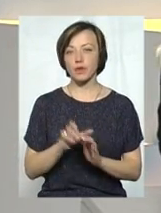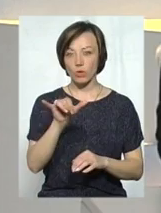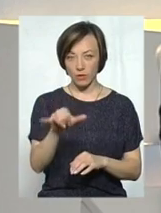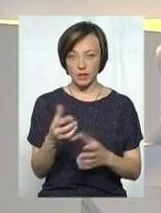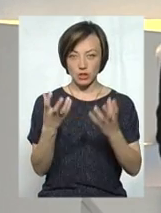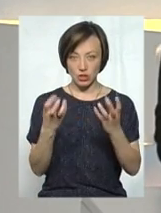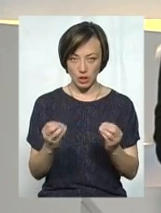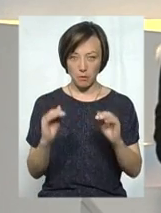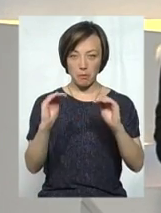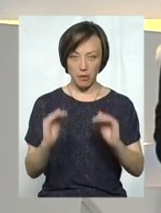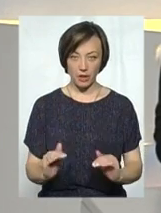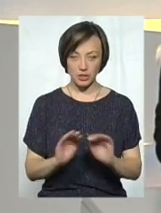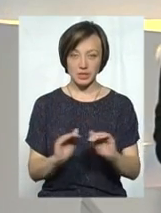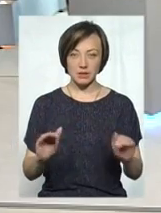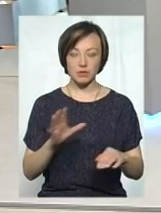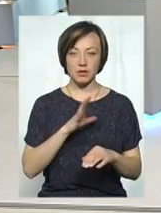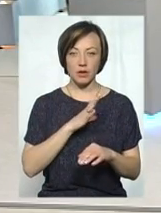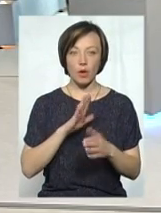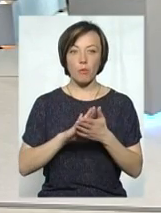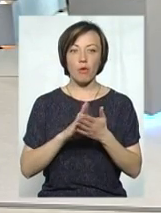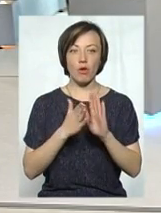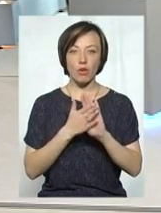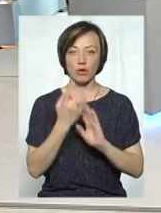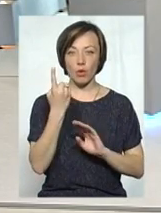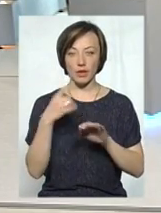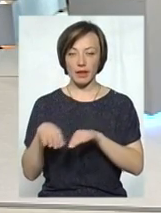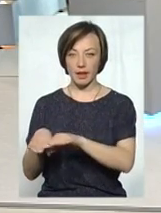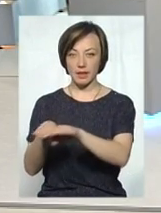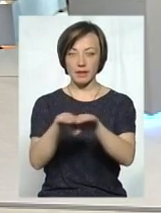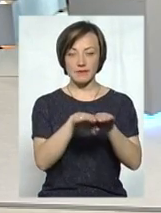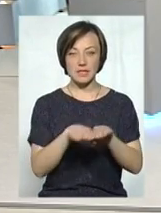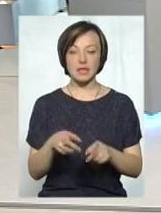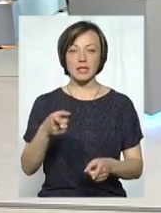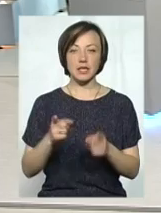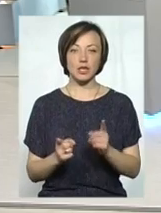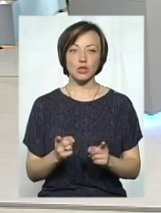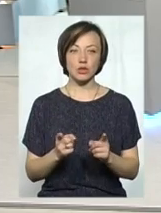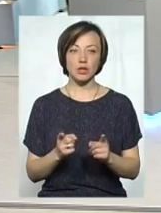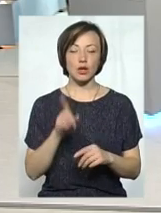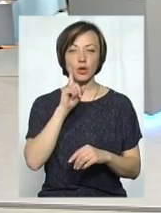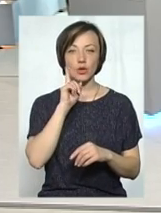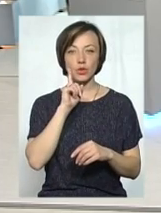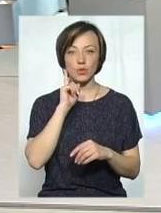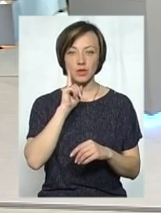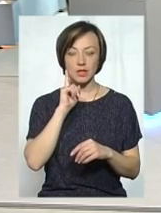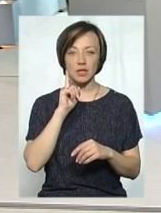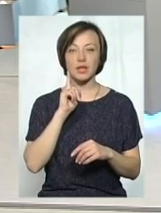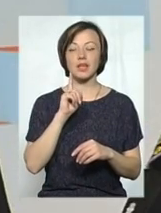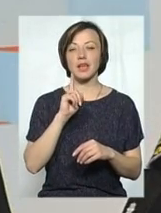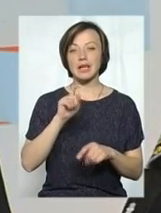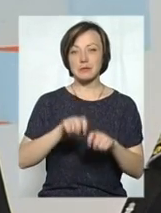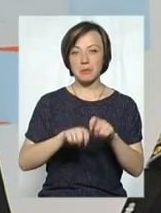в вашій інформаційній діяльності? Ні, положення одне для всіх, і дійсно юні-юїрівці показали